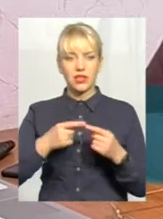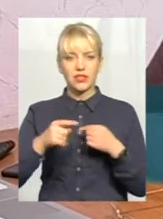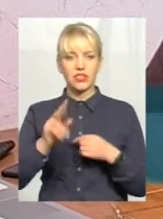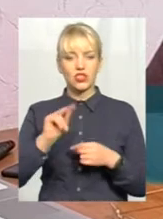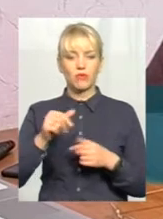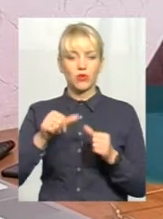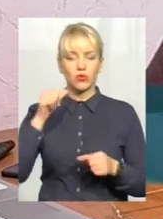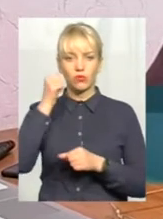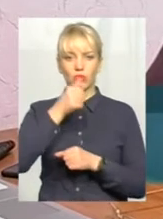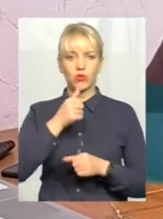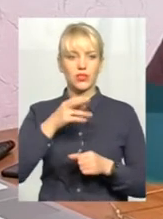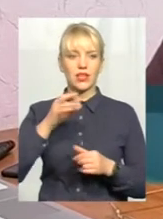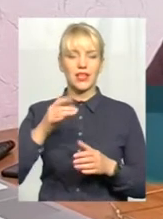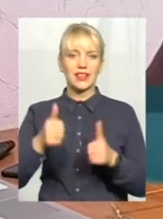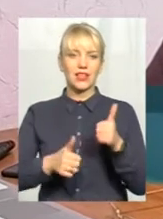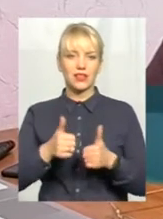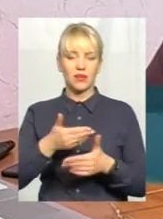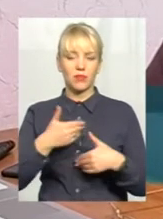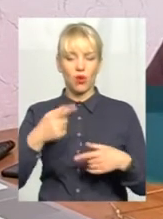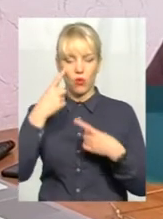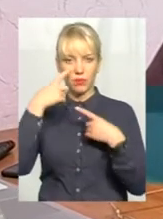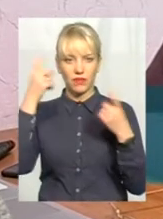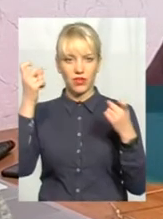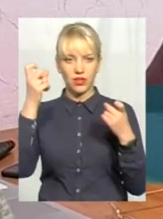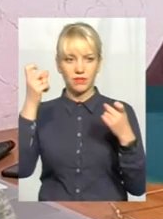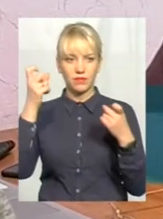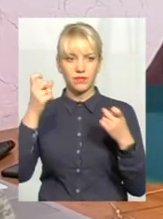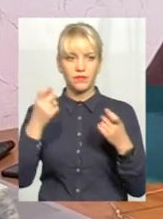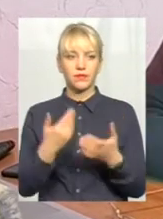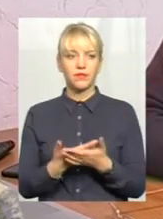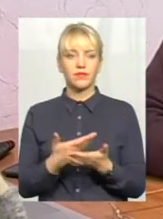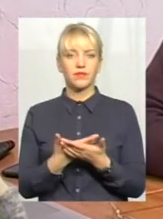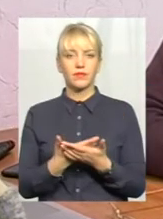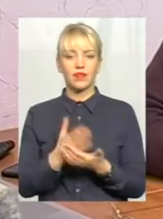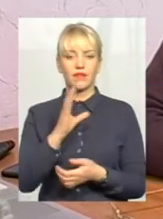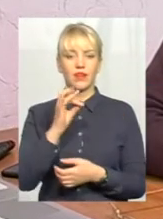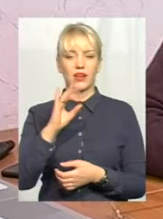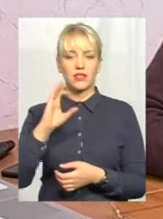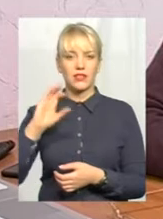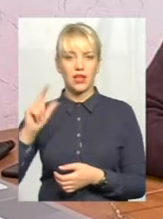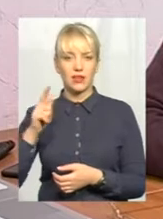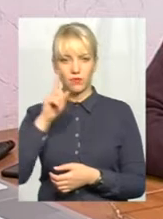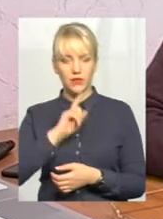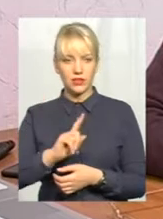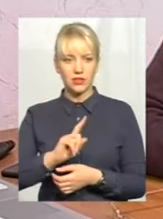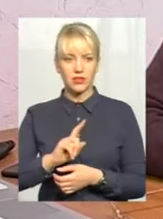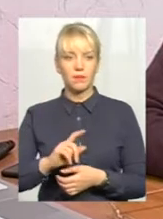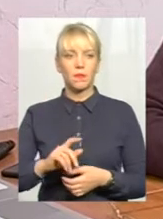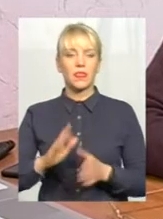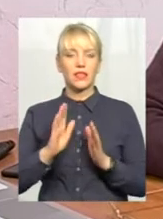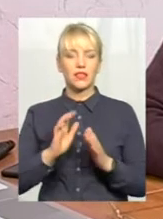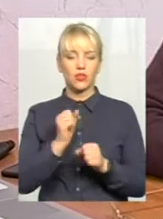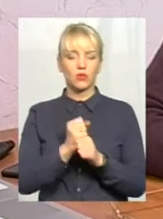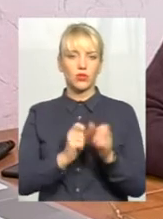І, по суті, ми тендер об'явили це десь в вересні місяці, і тільки роботи